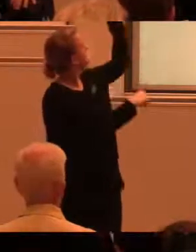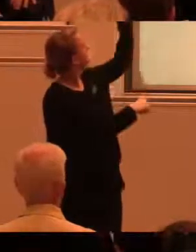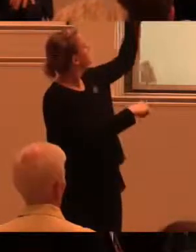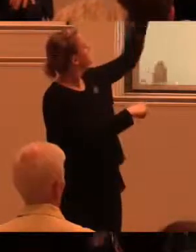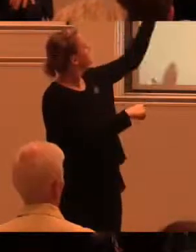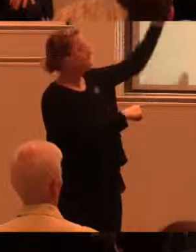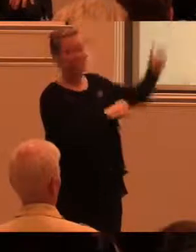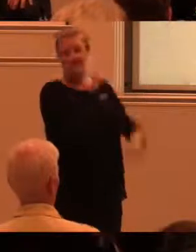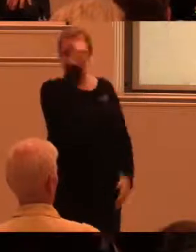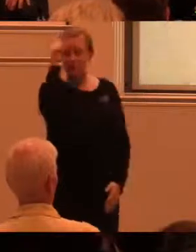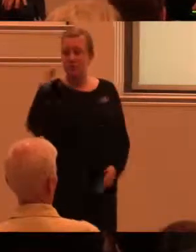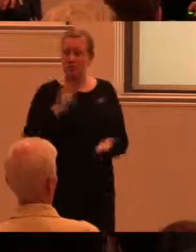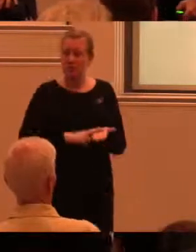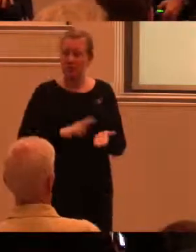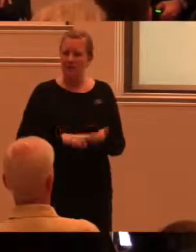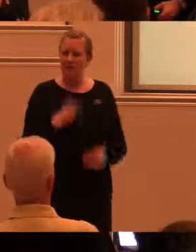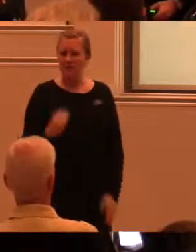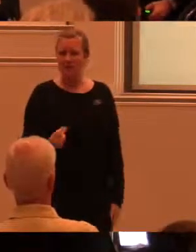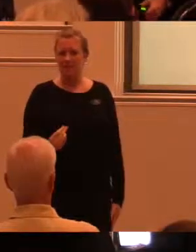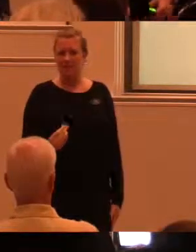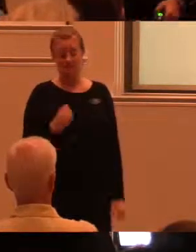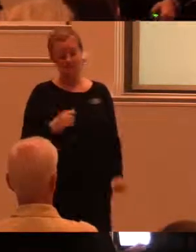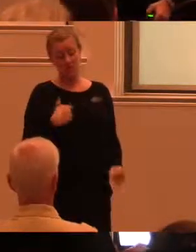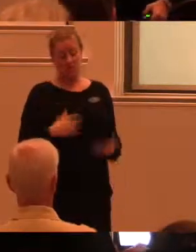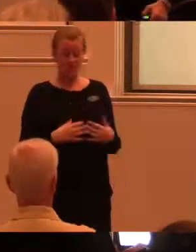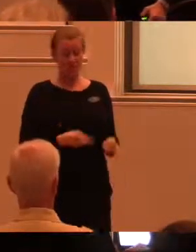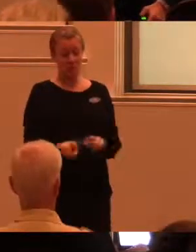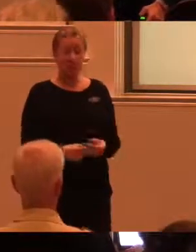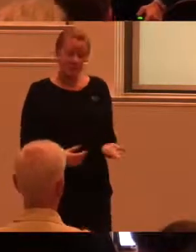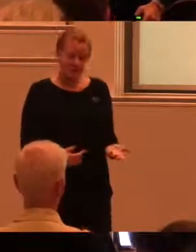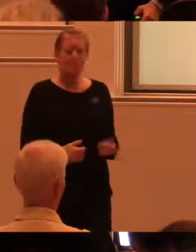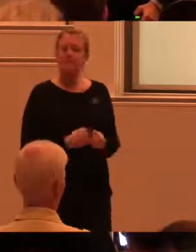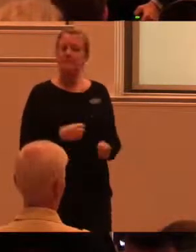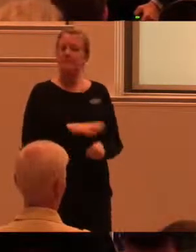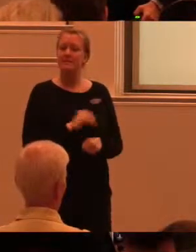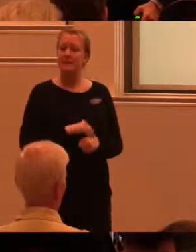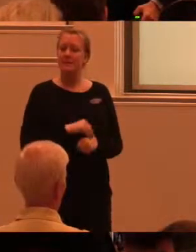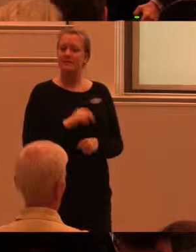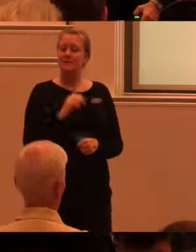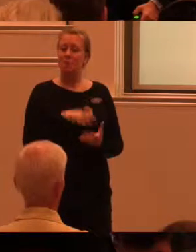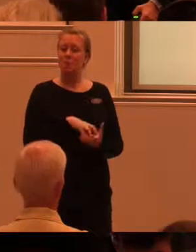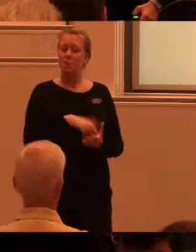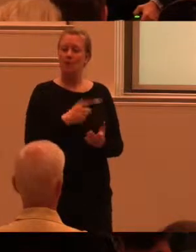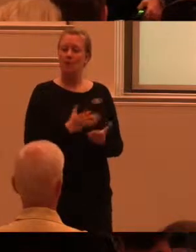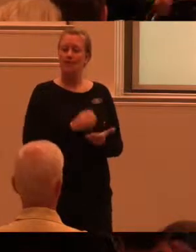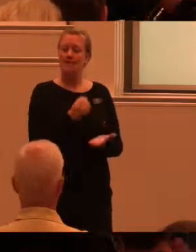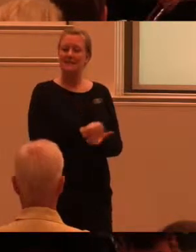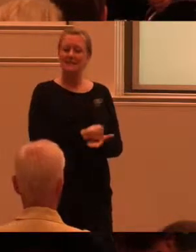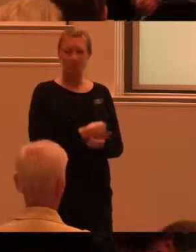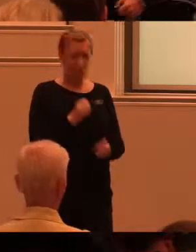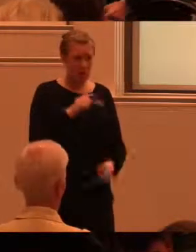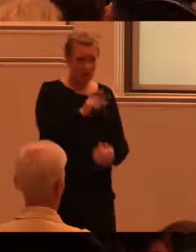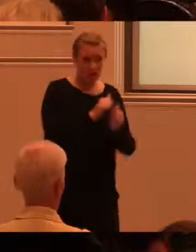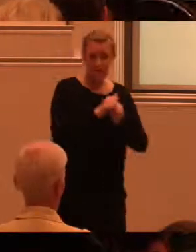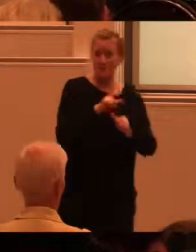svårt att bevisa. Och ska vi göra det generellt. Men det är väldigt roligt när Sveriges kommuner och landsting gör det. Är det någon från